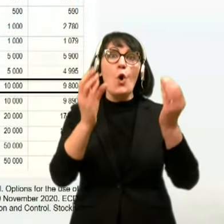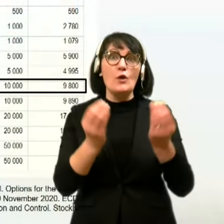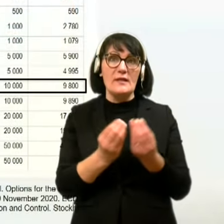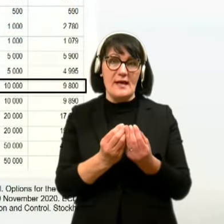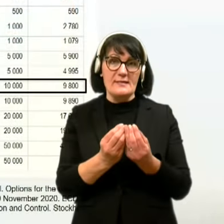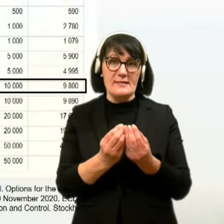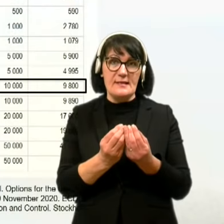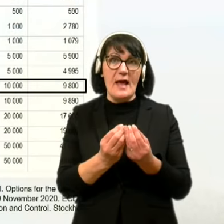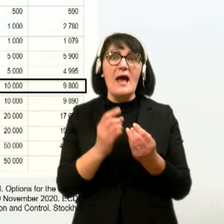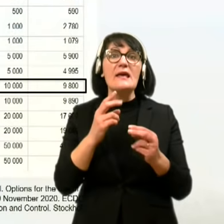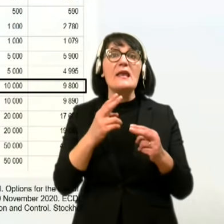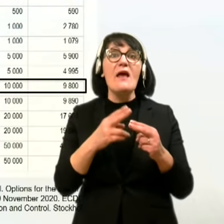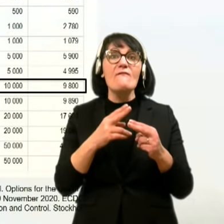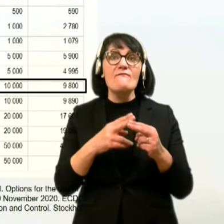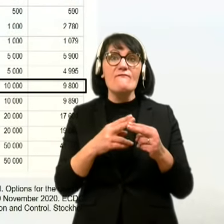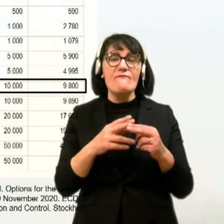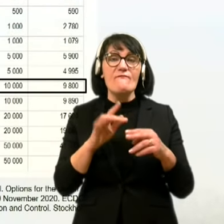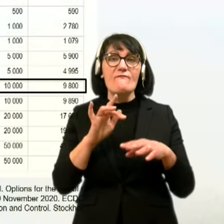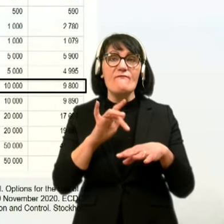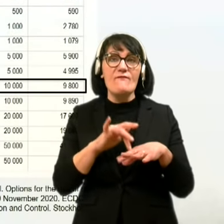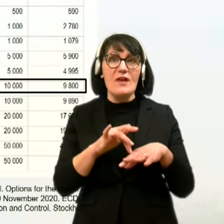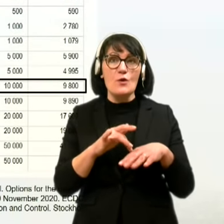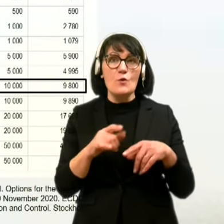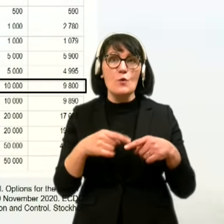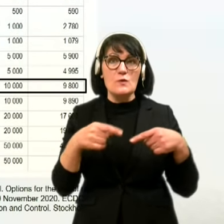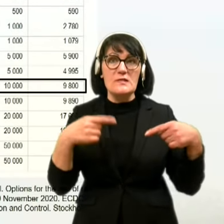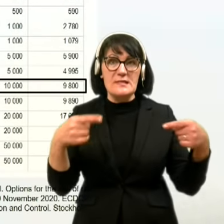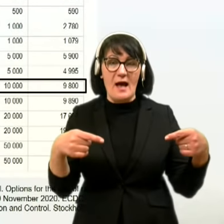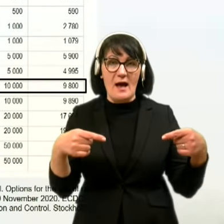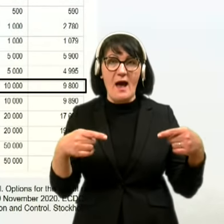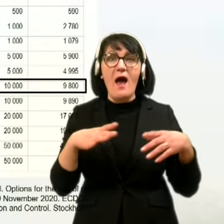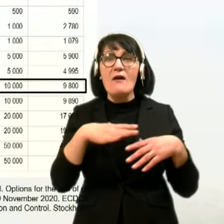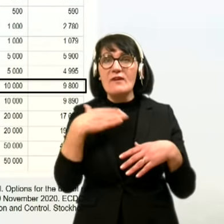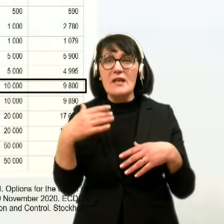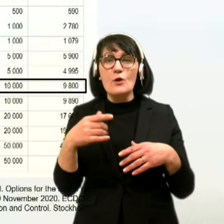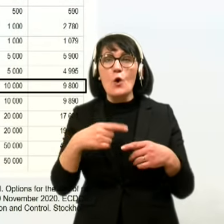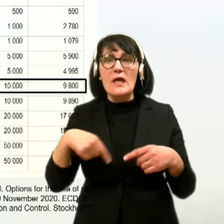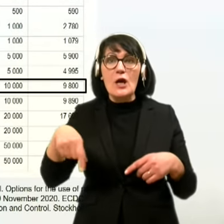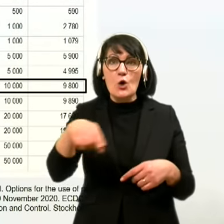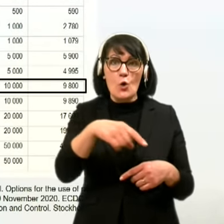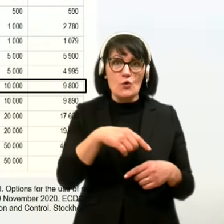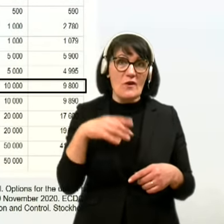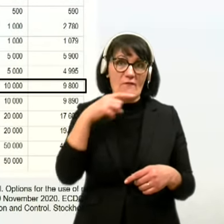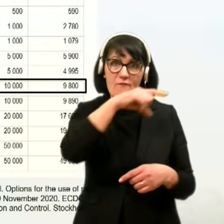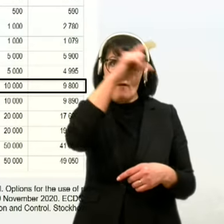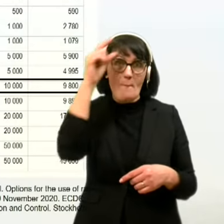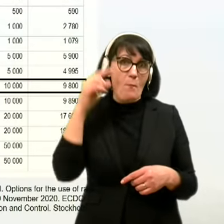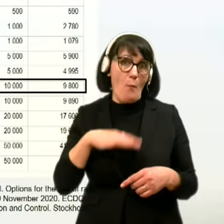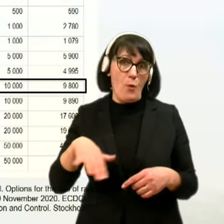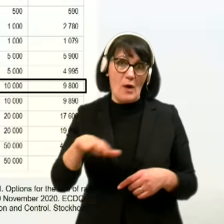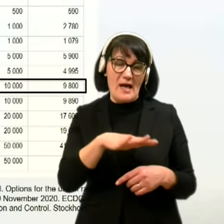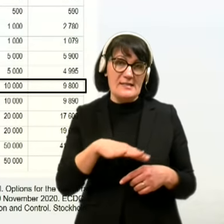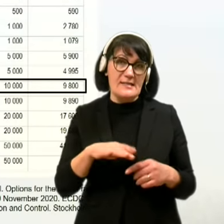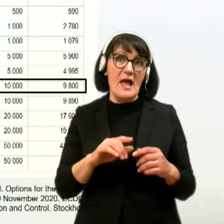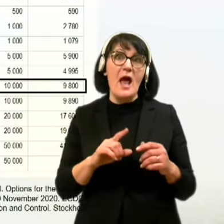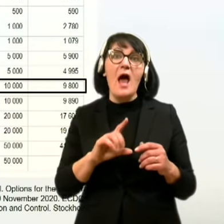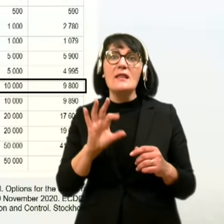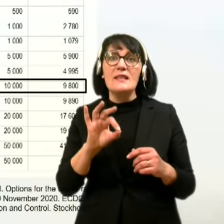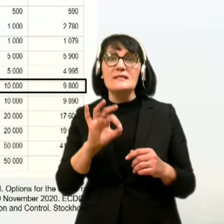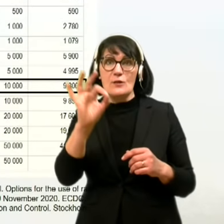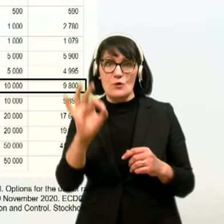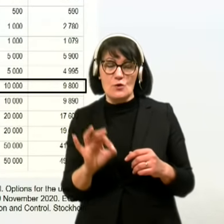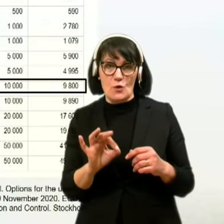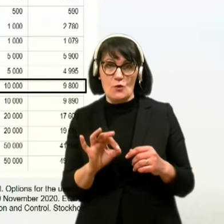kjer je virusa, smo rekli, deset prevelenca, torej veliko virusa, kaj kroži v populaciji, deset odstotk, torej deset tisoč